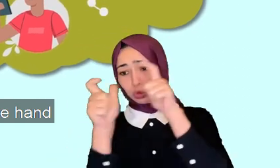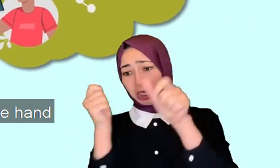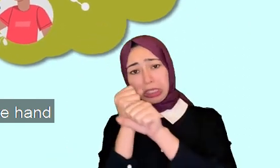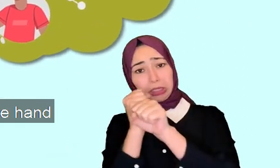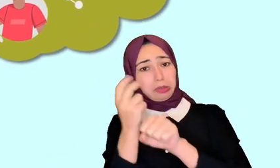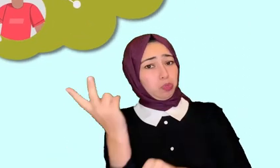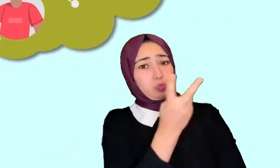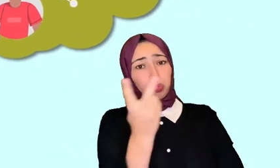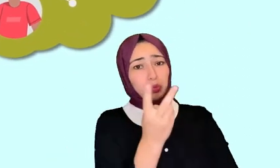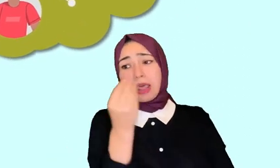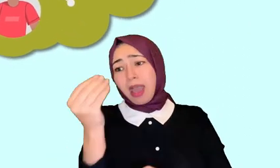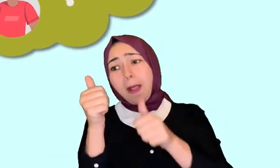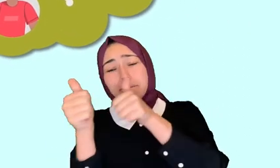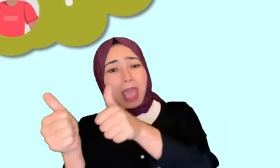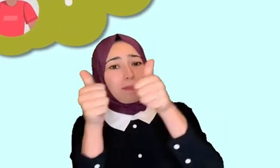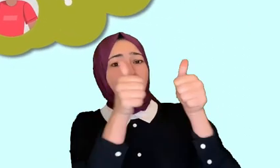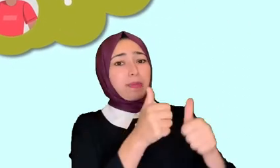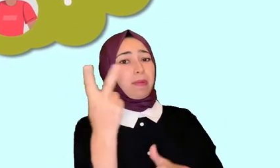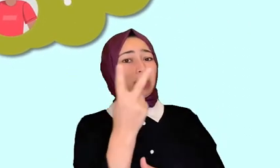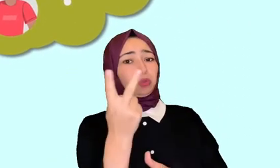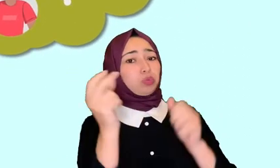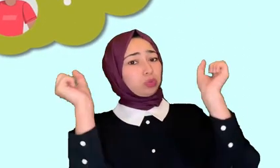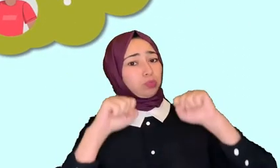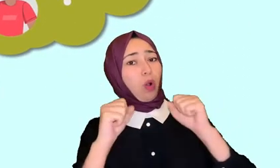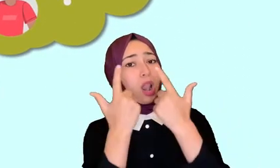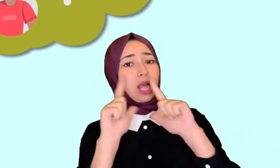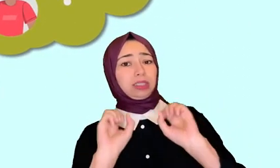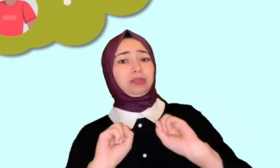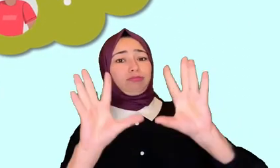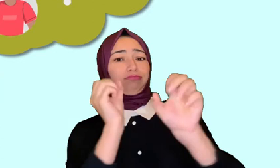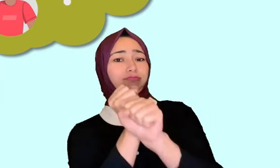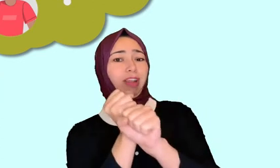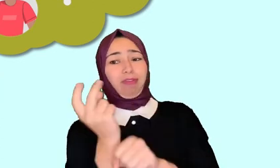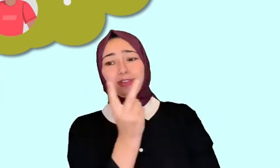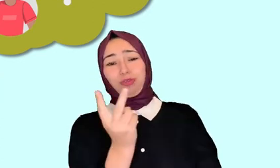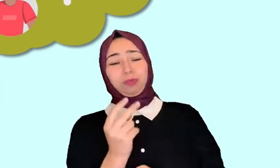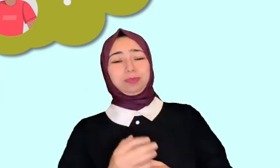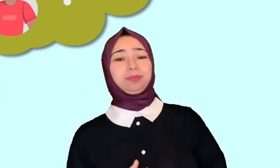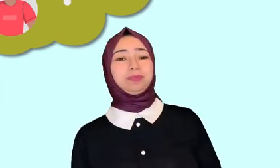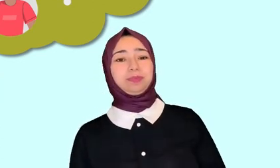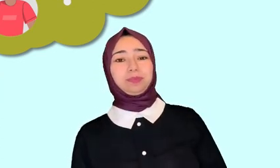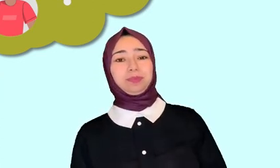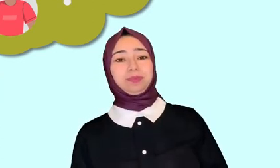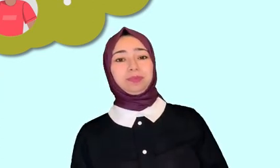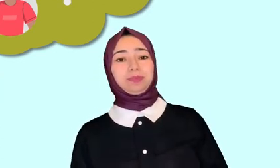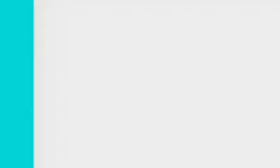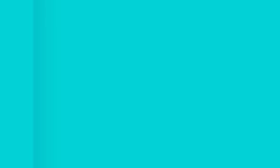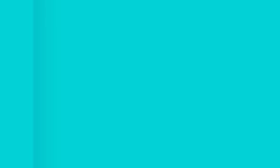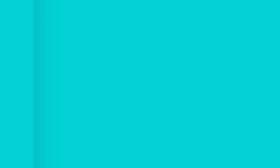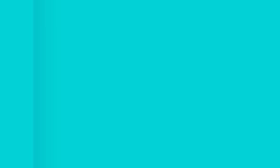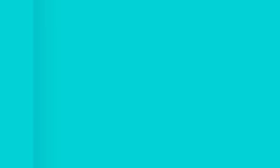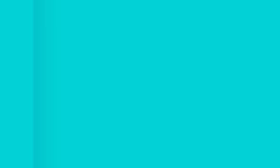الاتصال من جهة ومن غير ما يحرم الشركة من حقها في الاستثمار ومد شبكة الاتصالات من جهة اخرى